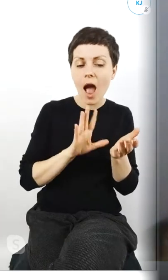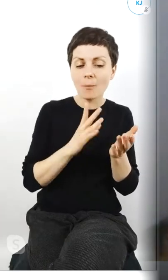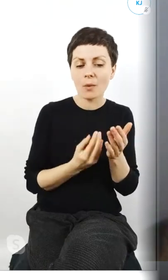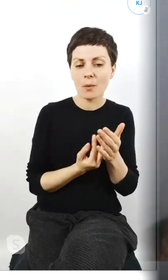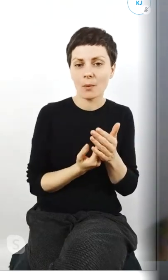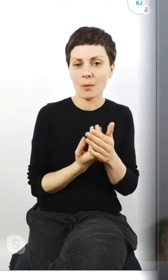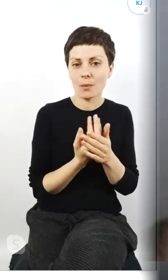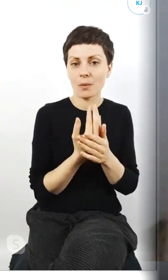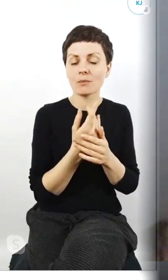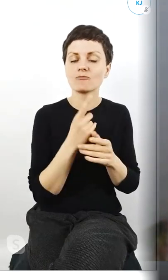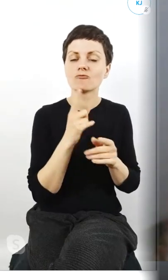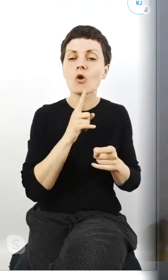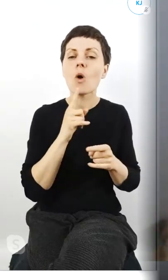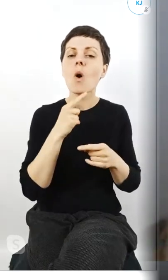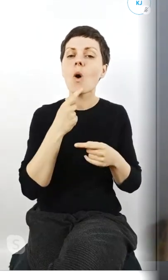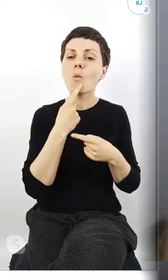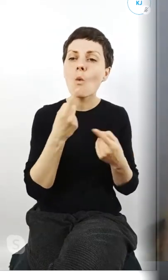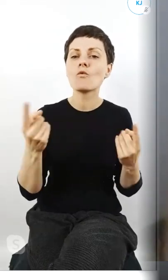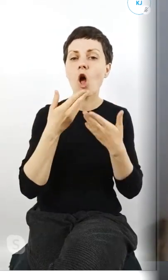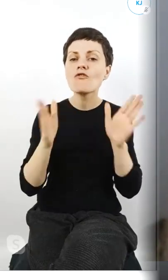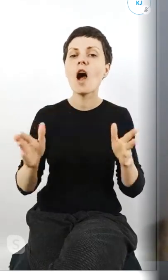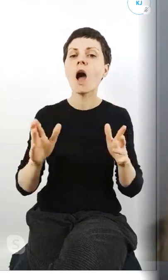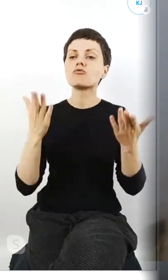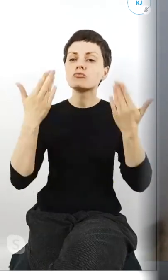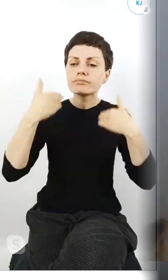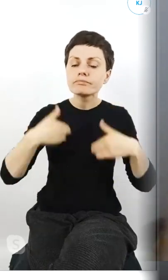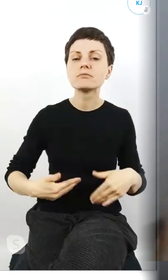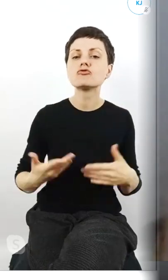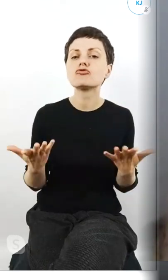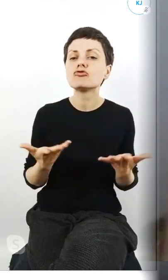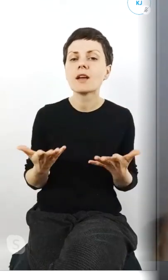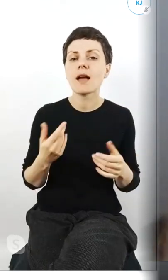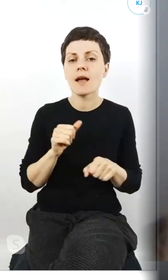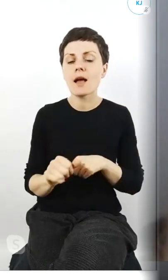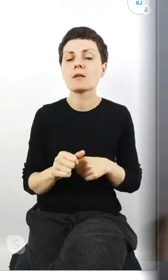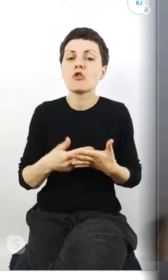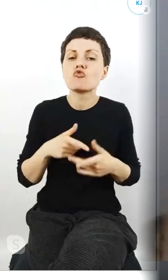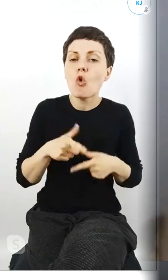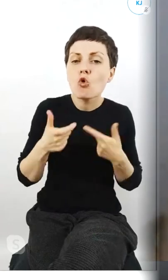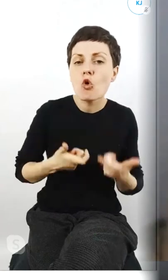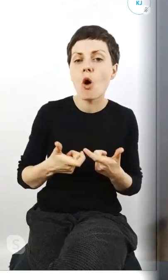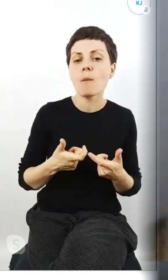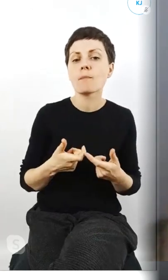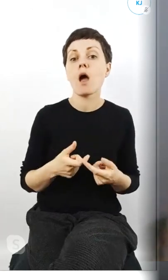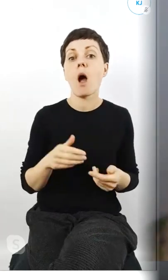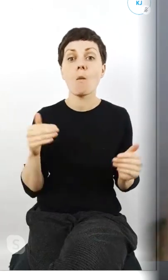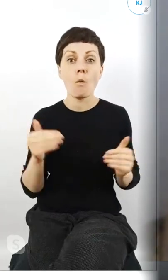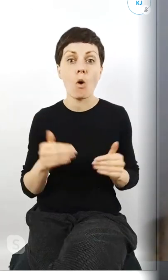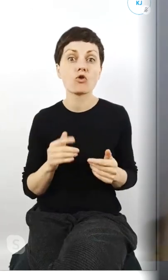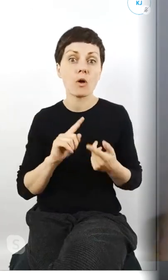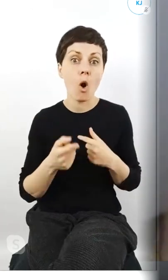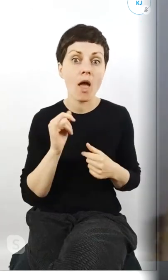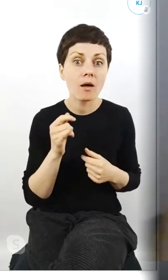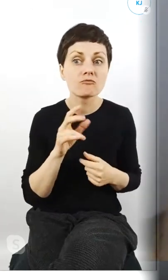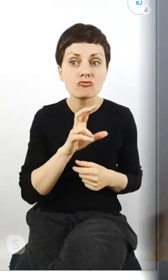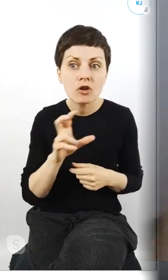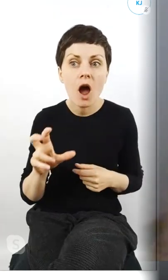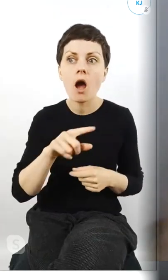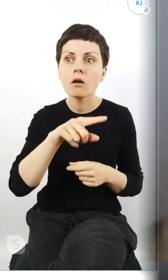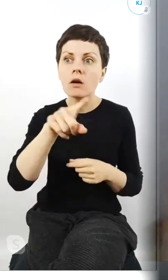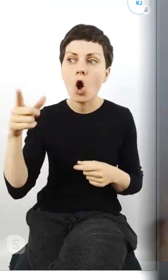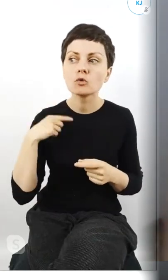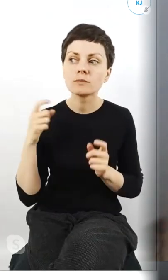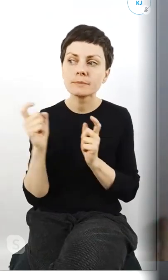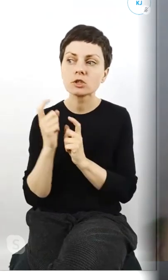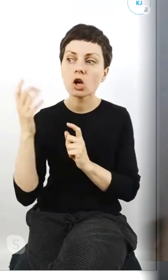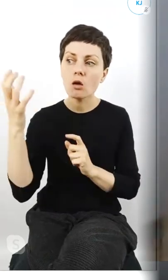tym otwarcie o tym gdzie się jest co się robi i dlaczego się to robi i po jakimś czasie być może osoby z którymi jesteśmy blisko albo po prostu